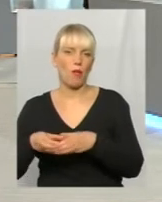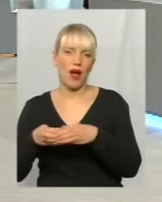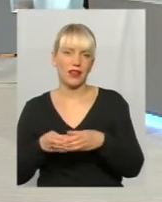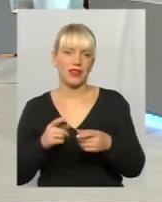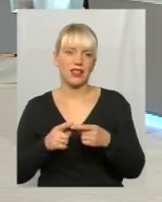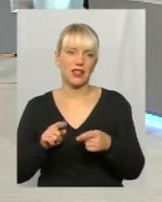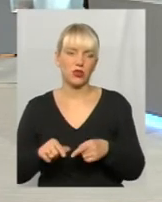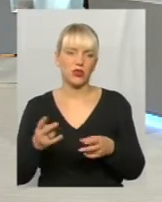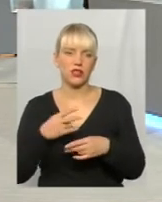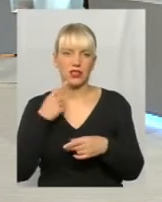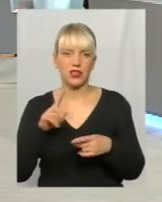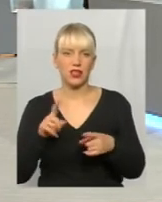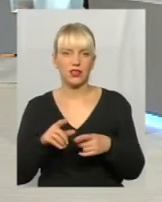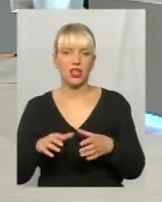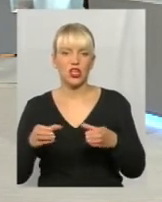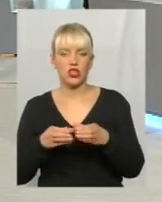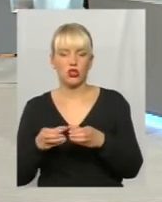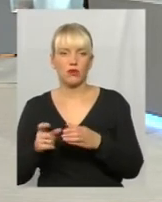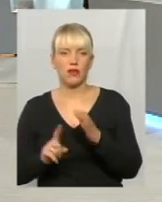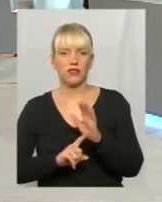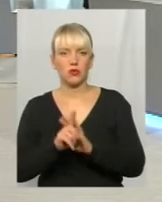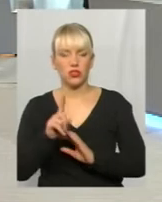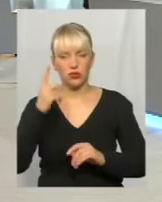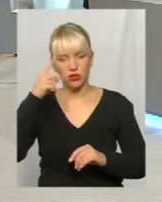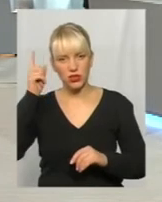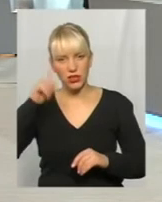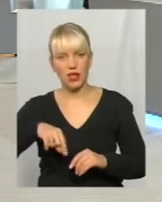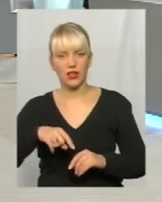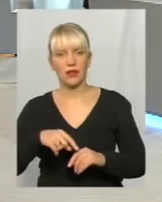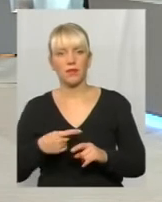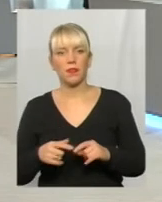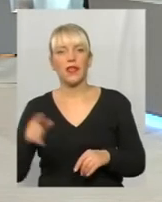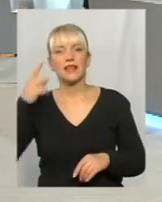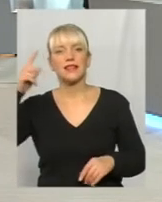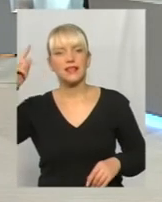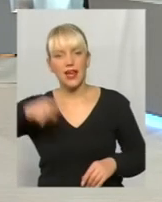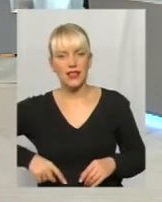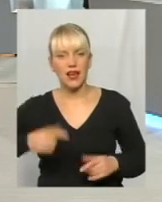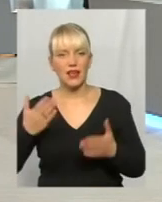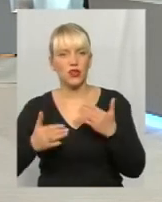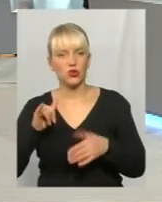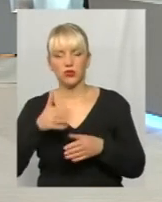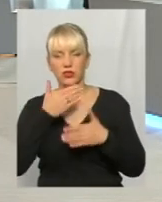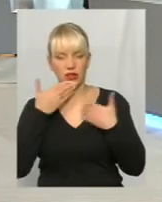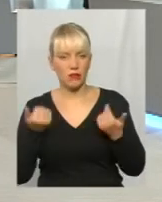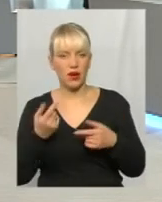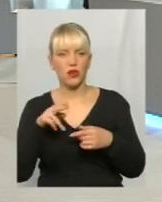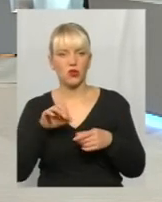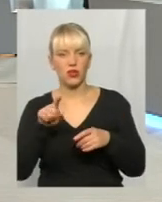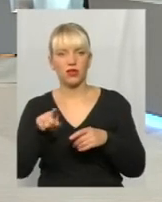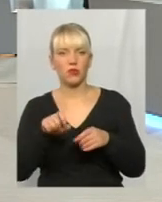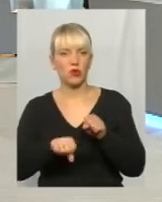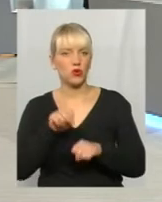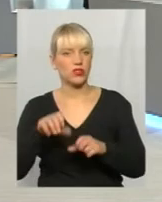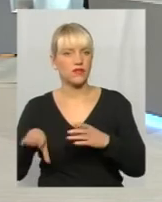щоб місцеві громади як мінімум з самого початку знали знання. Якщо їх нема, то ти ж порушиш все, що